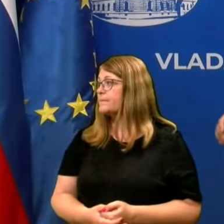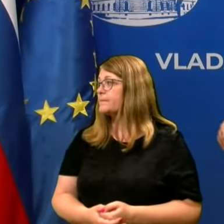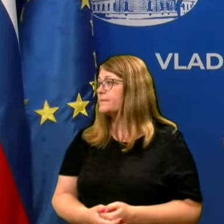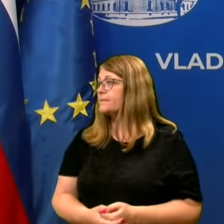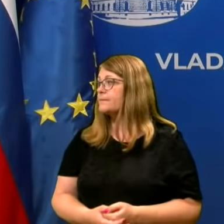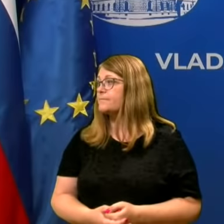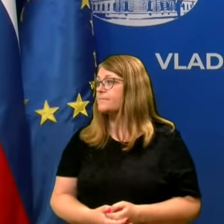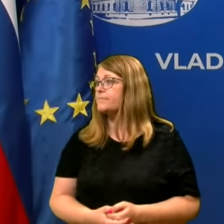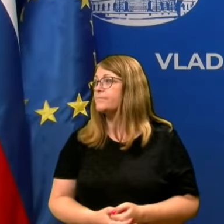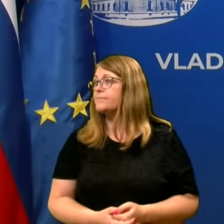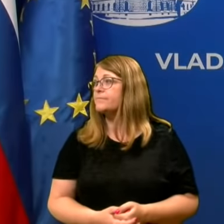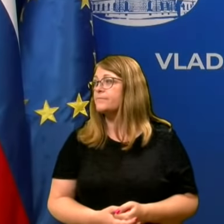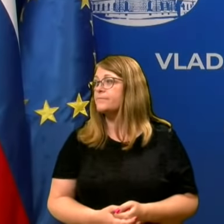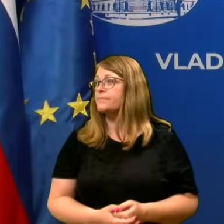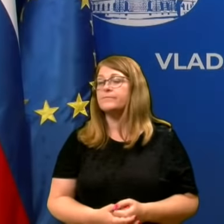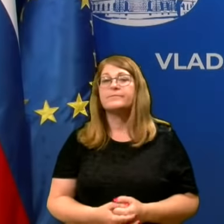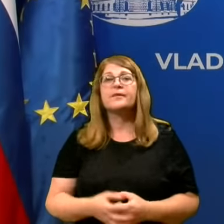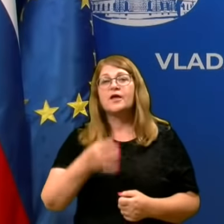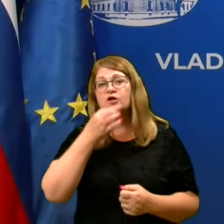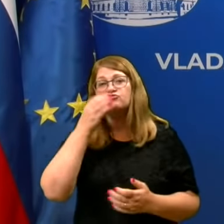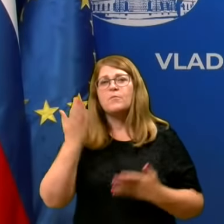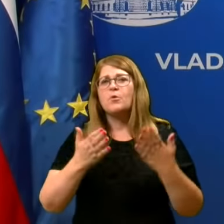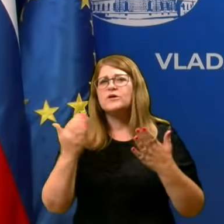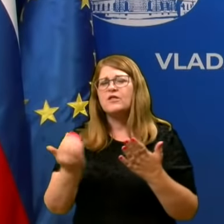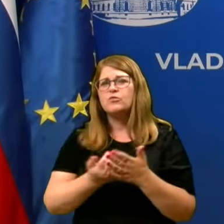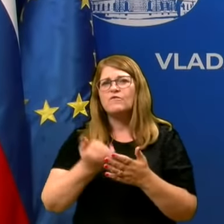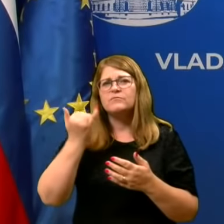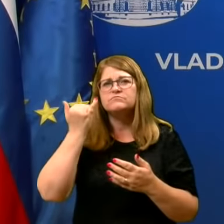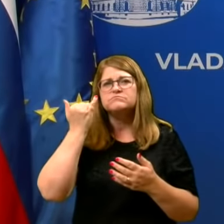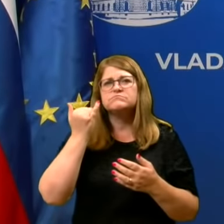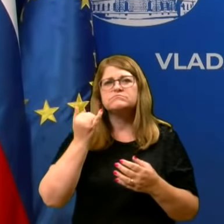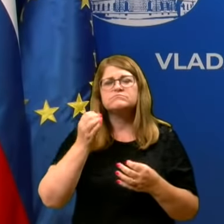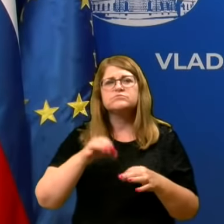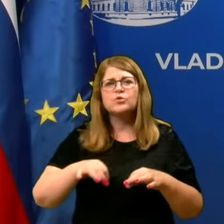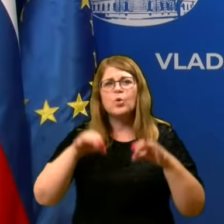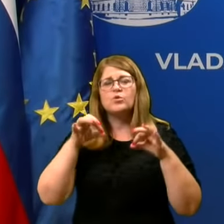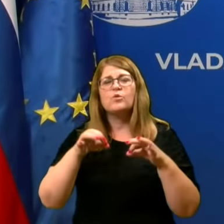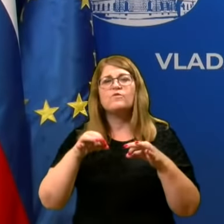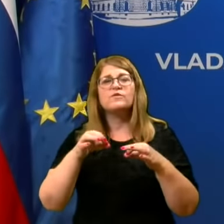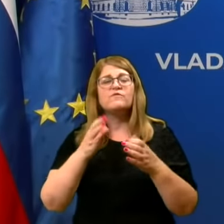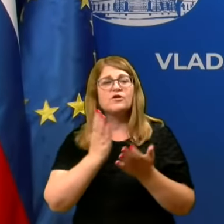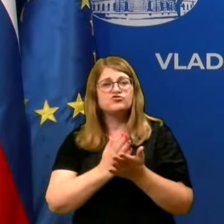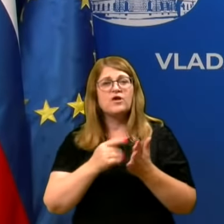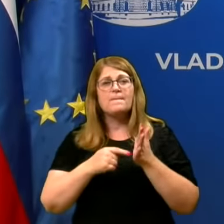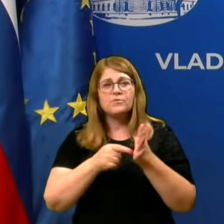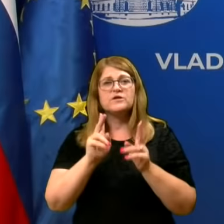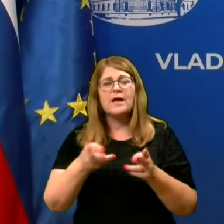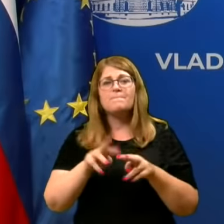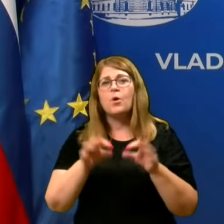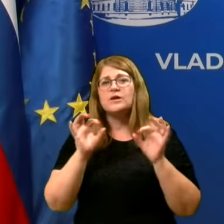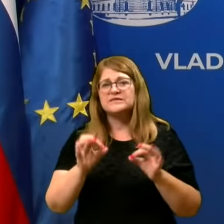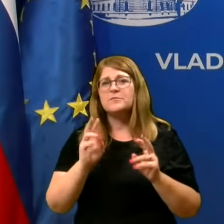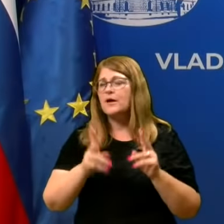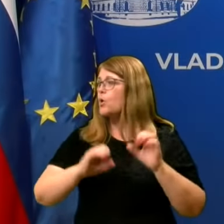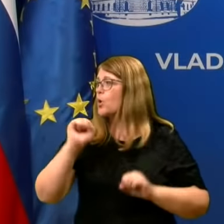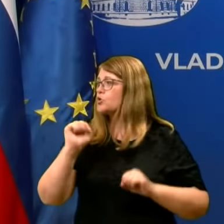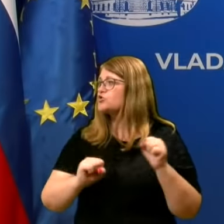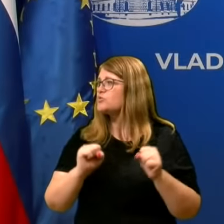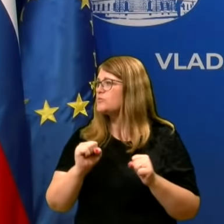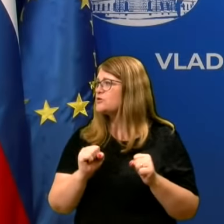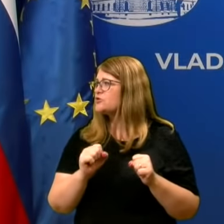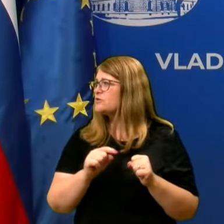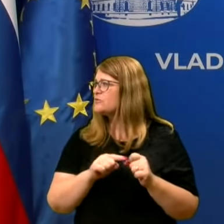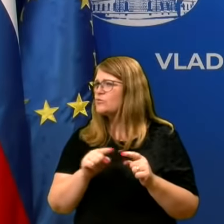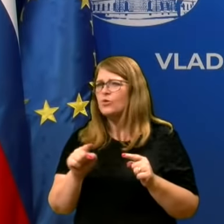Če se morda, nova dognanja o tem virusu že pokazala, kaj bolj zanesljiv, kako se obnaša v toplejšem